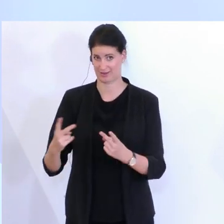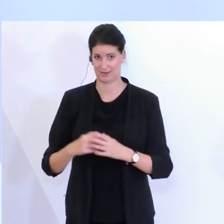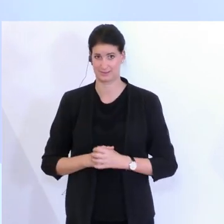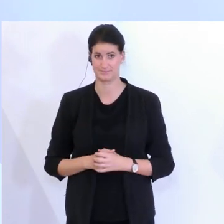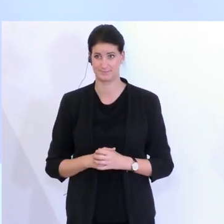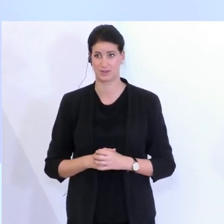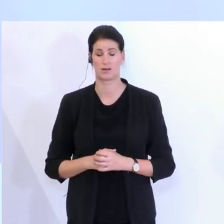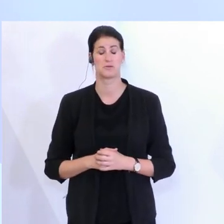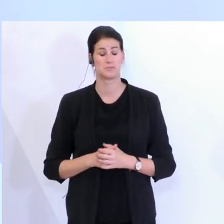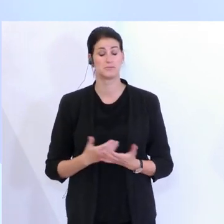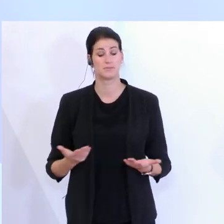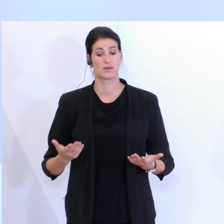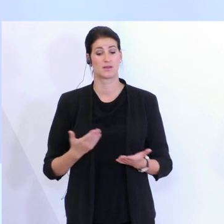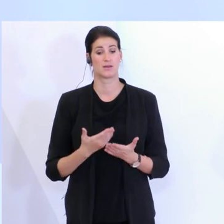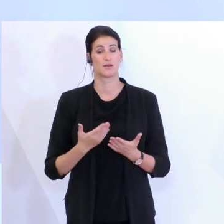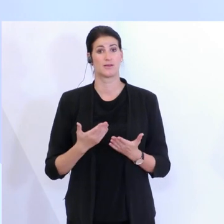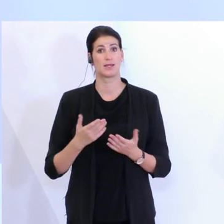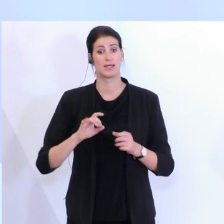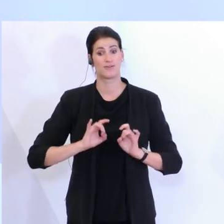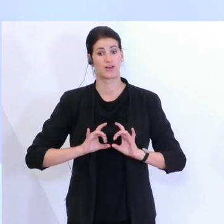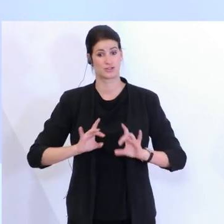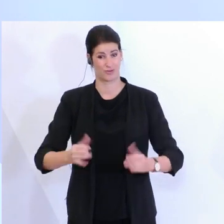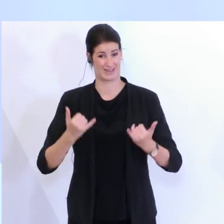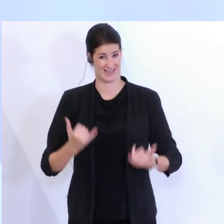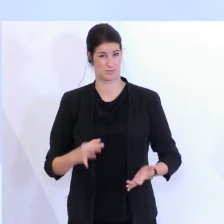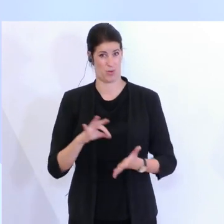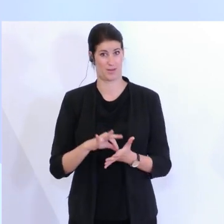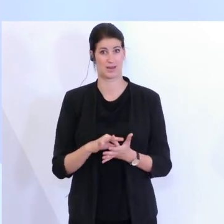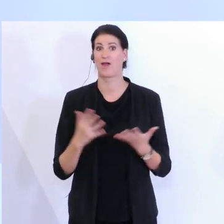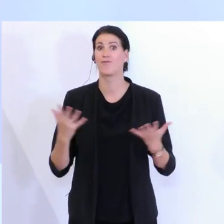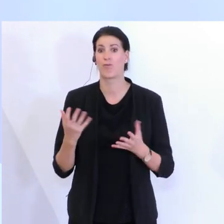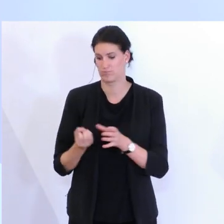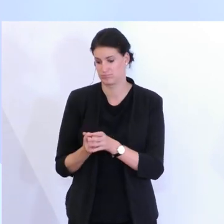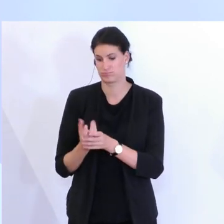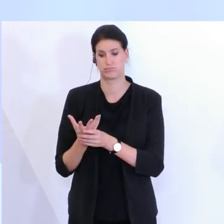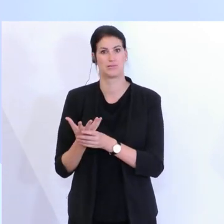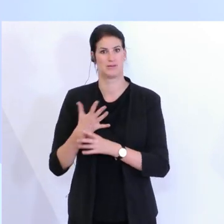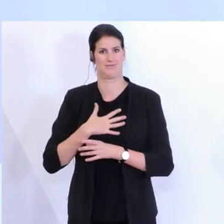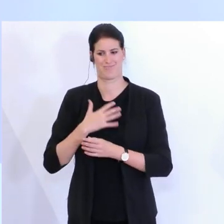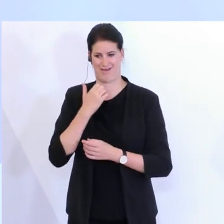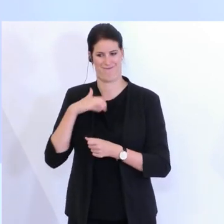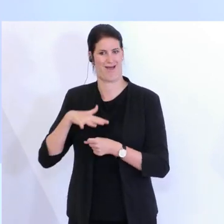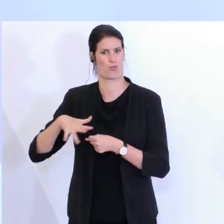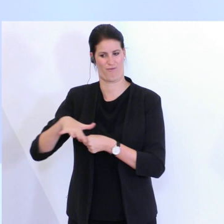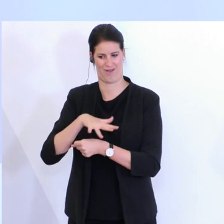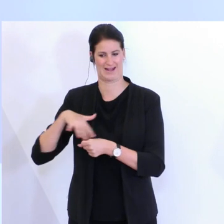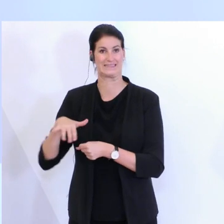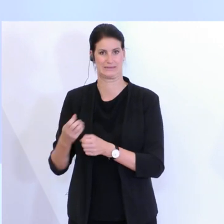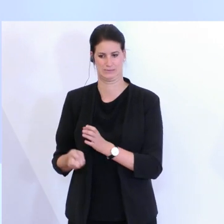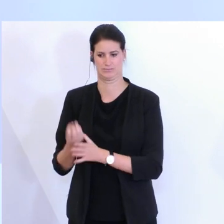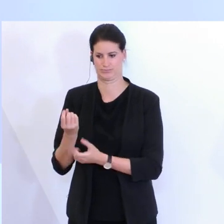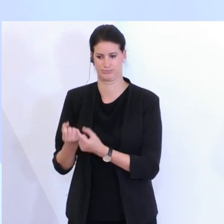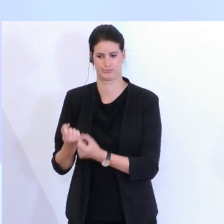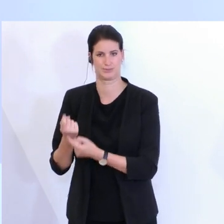und wissen, dass vor allem viele der Infektionen zurzeit im persönlichen, im privaten Umfeld passieren und wir wollen eben eine